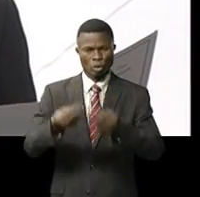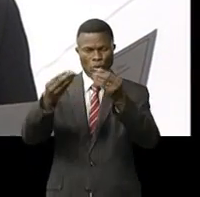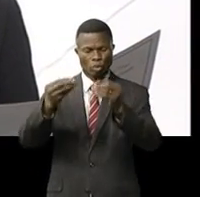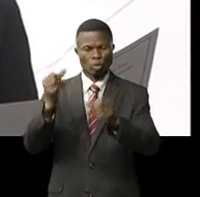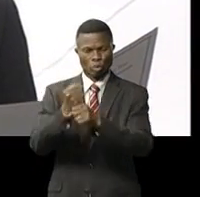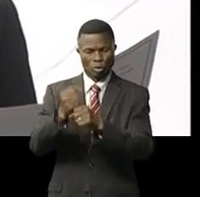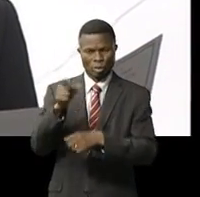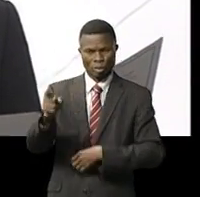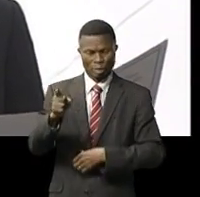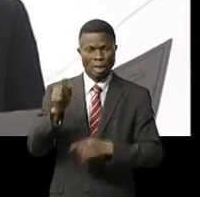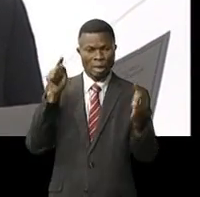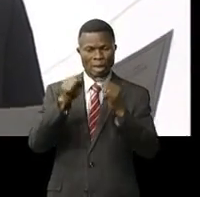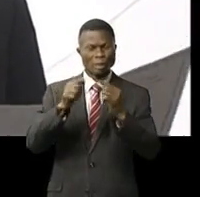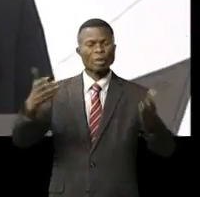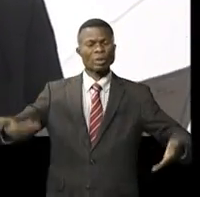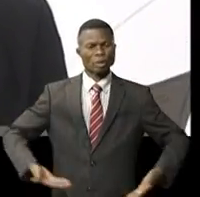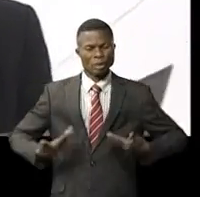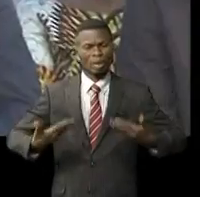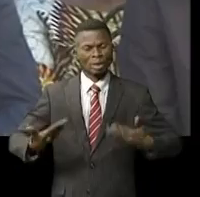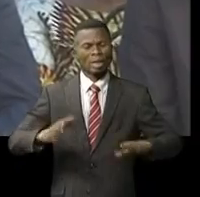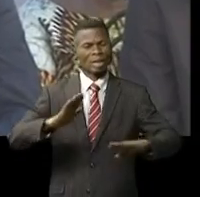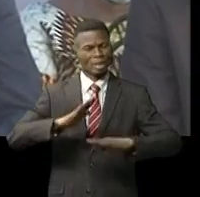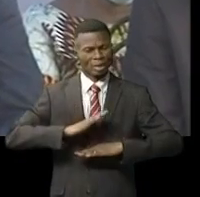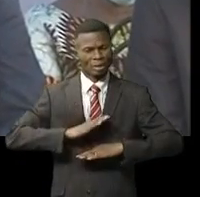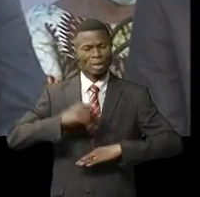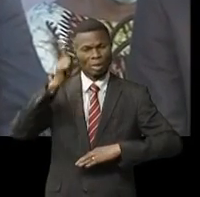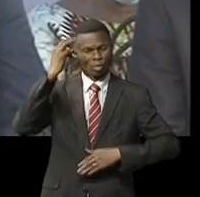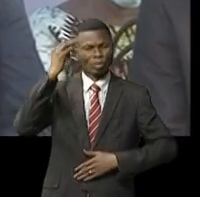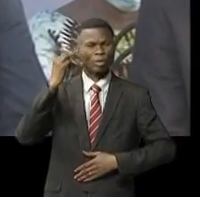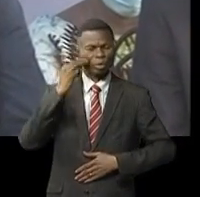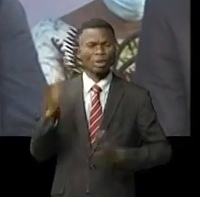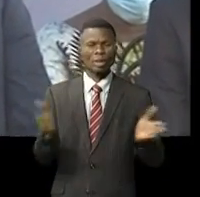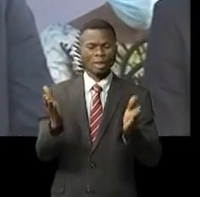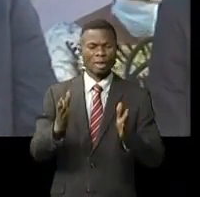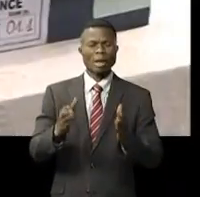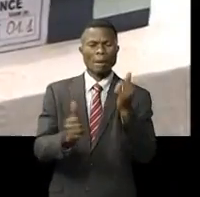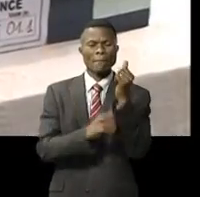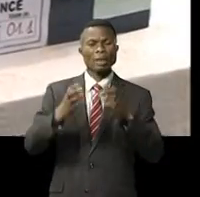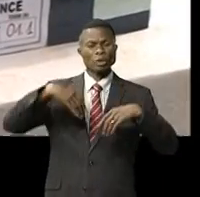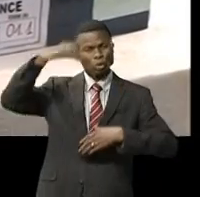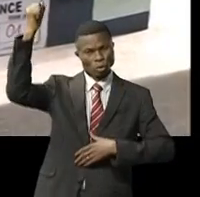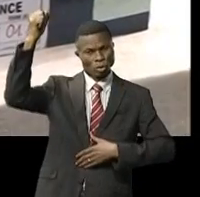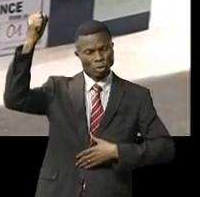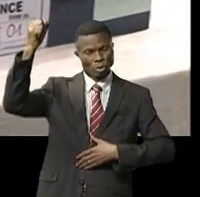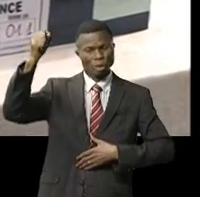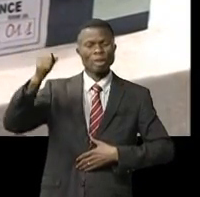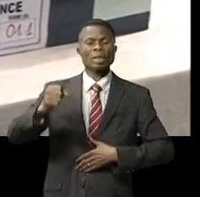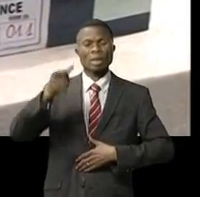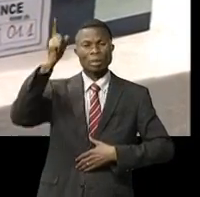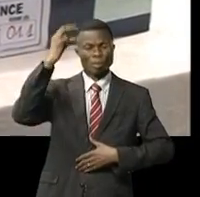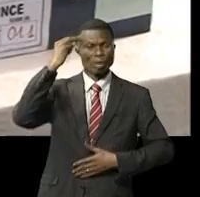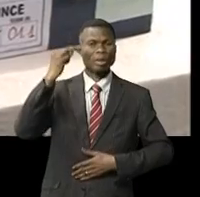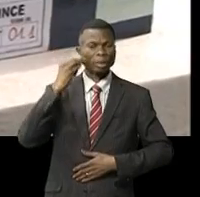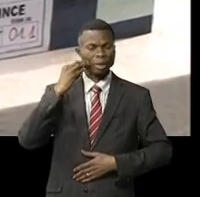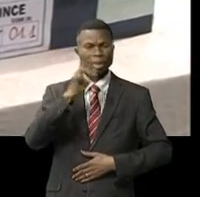secteurs un motif de satisfaction pour Jean-Michel Samaloukonde d'encourager les lauréats en lice selon les chefs de l'exécutif national